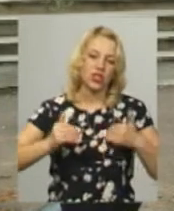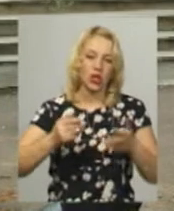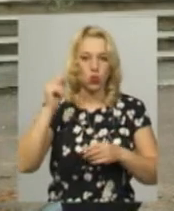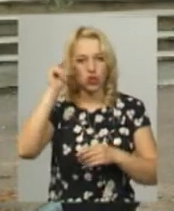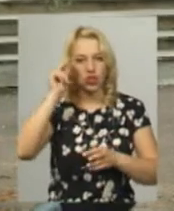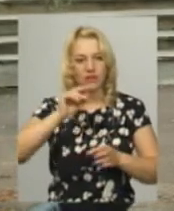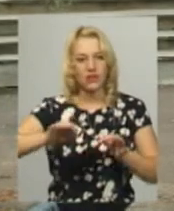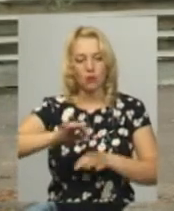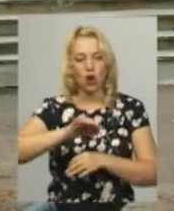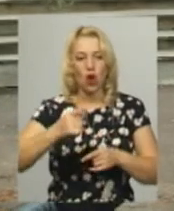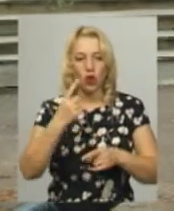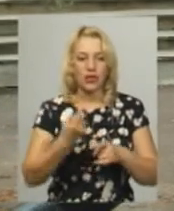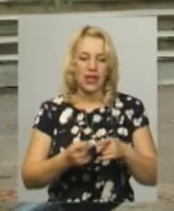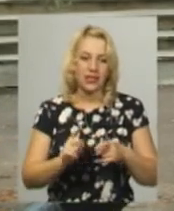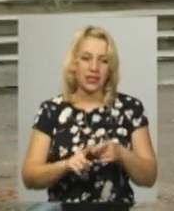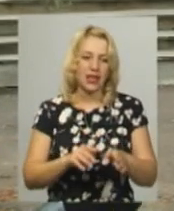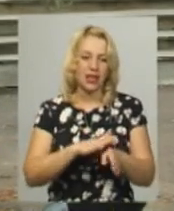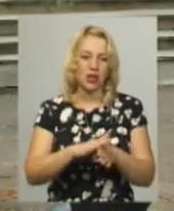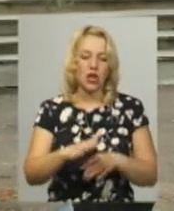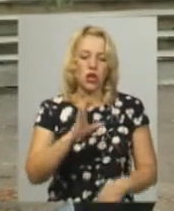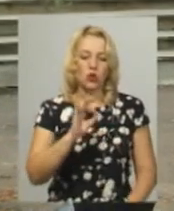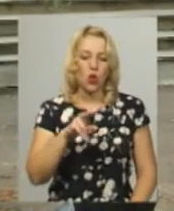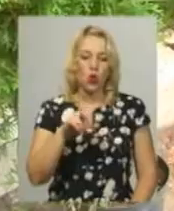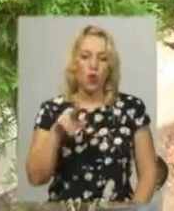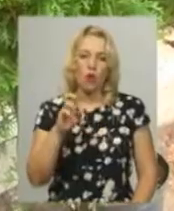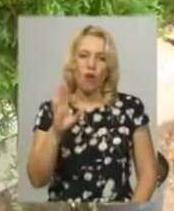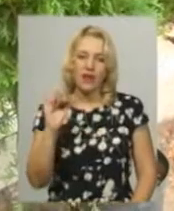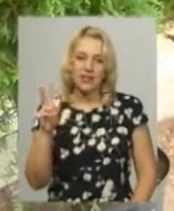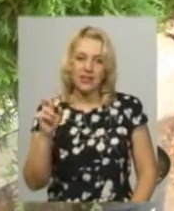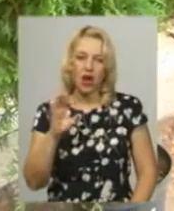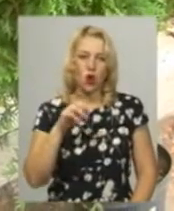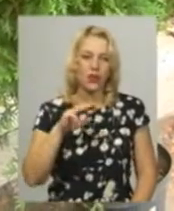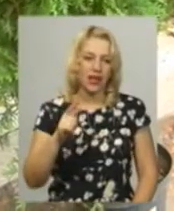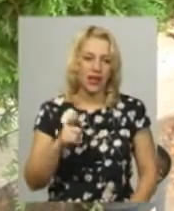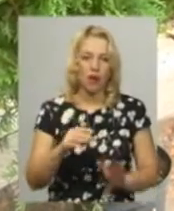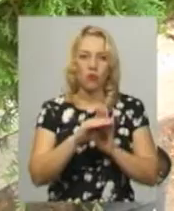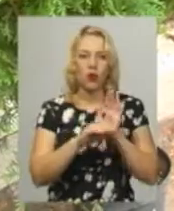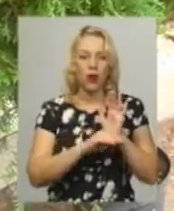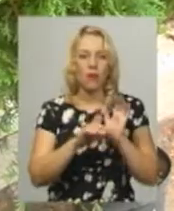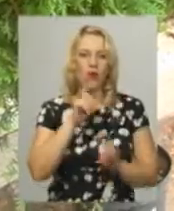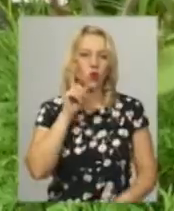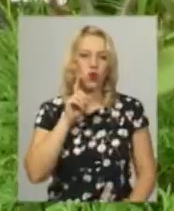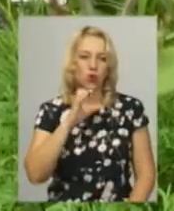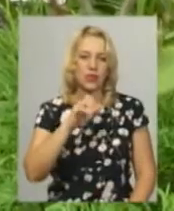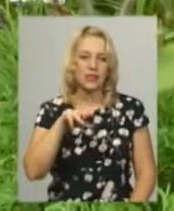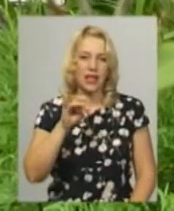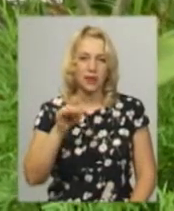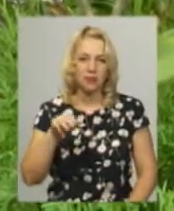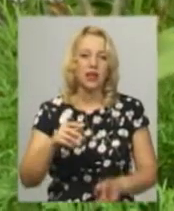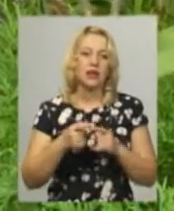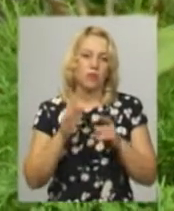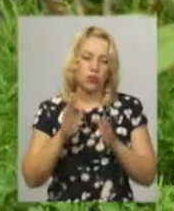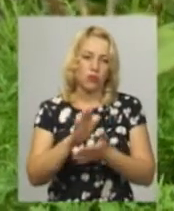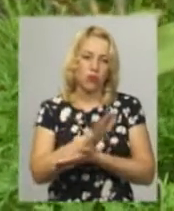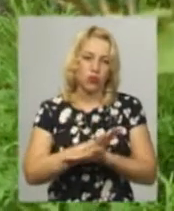одна із таких реалізується в Солобковецькій ОТГ – це програма «Юніор Старт». Програму «Юніор Старт» планують продовжувати, кажа начальниця відділу фінансів